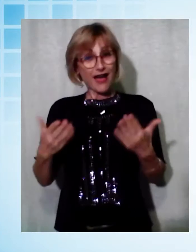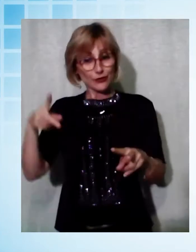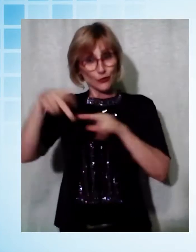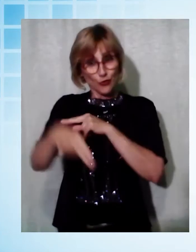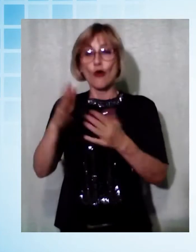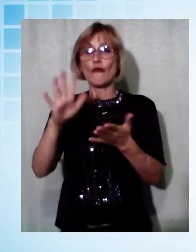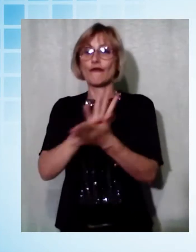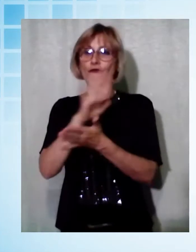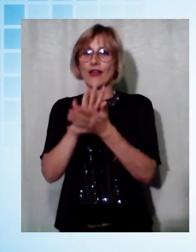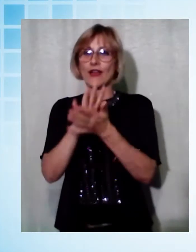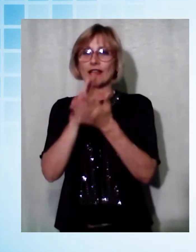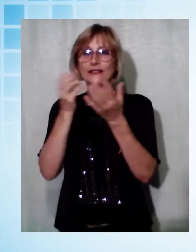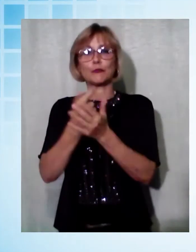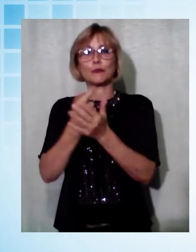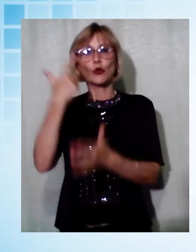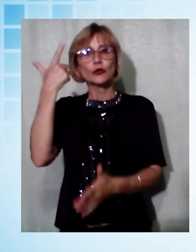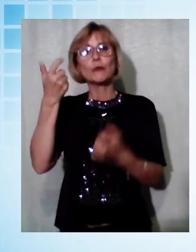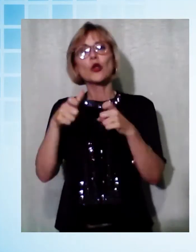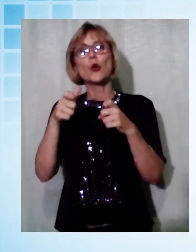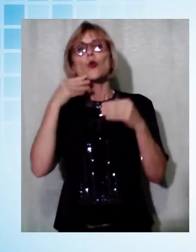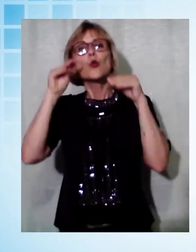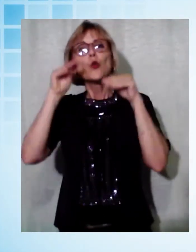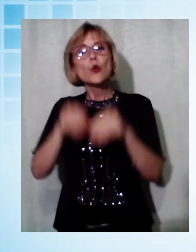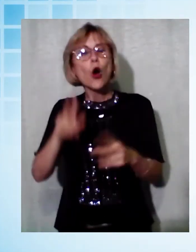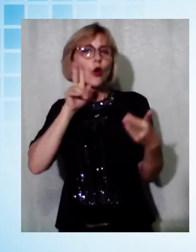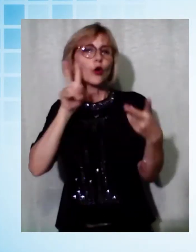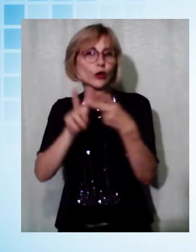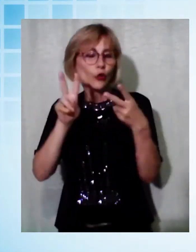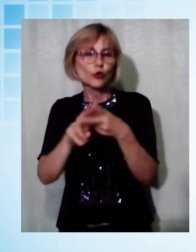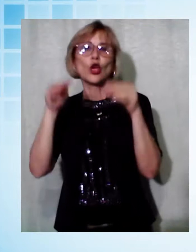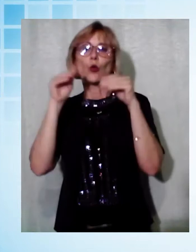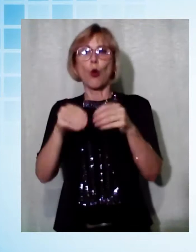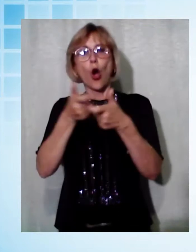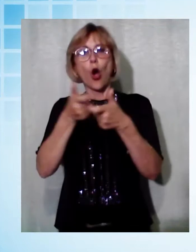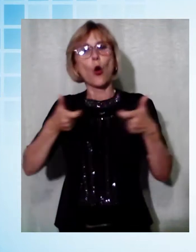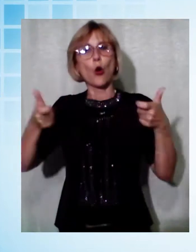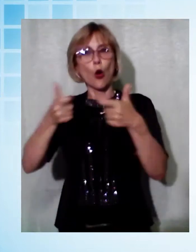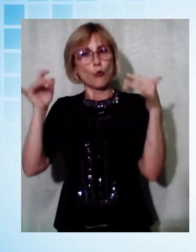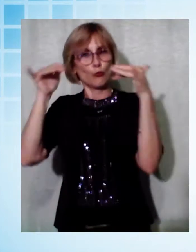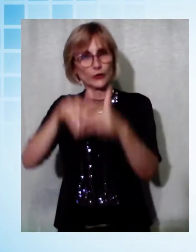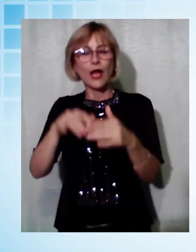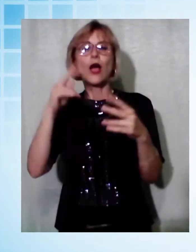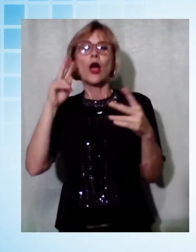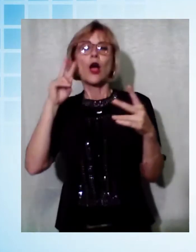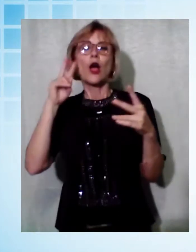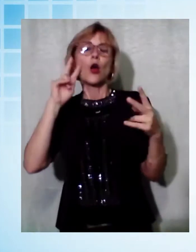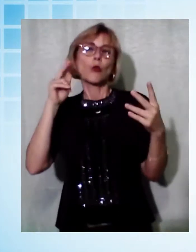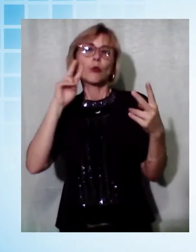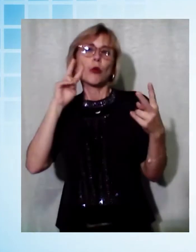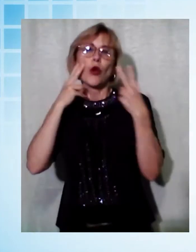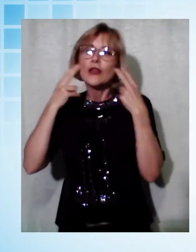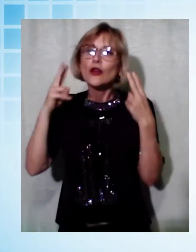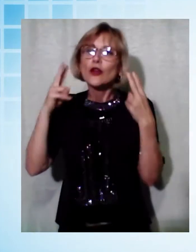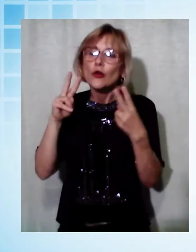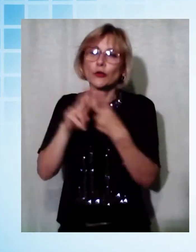comunità, luogo di incontro, un luogo di crescita, un luogo di ritrovo, dove la comunità appunto si aggrega e cresce. E